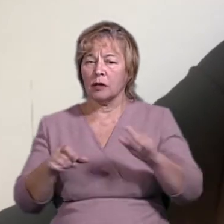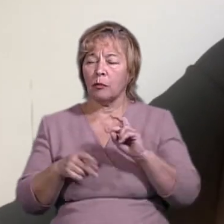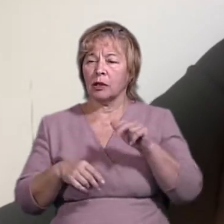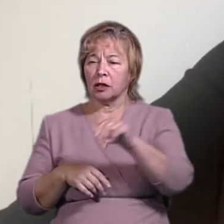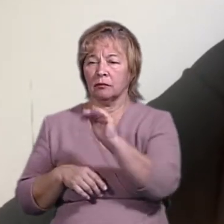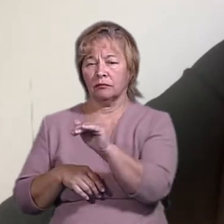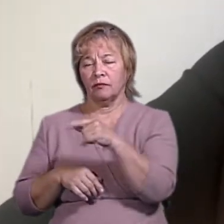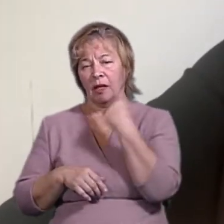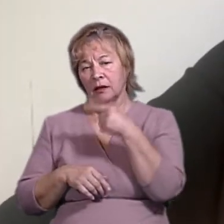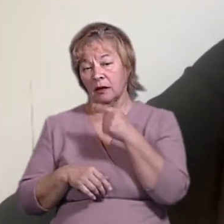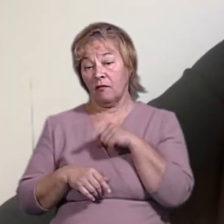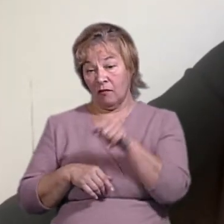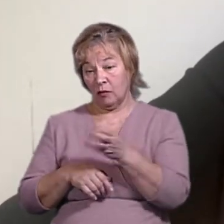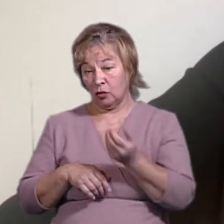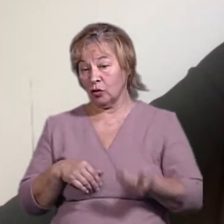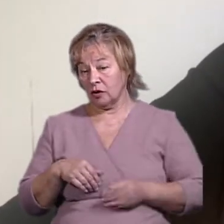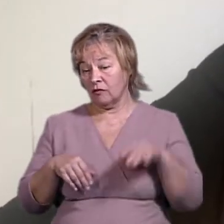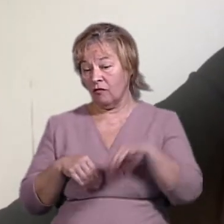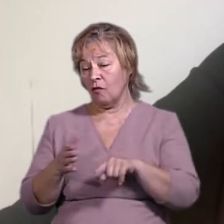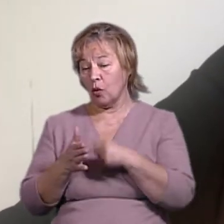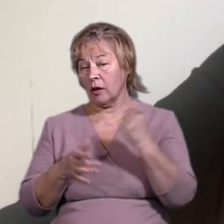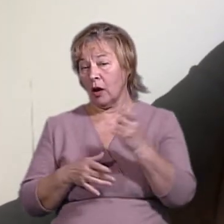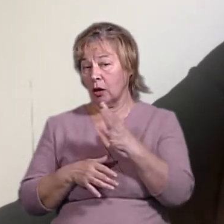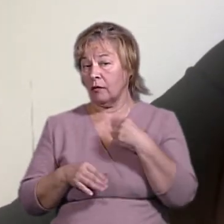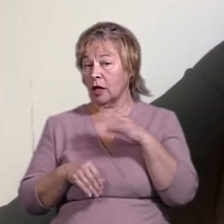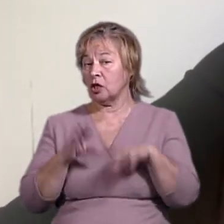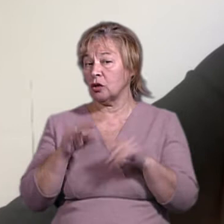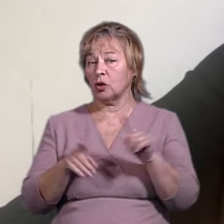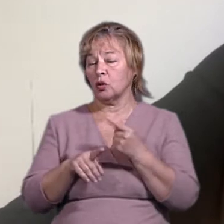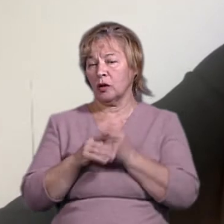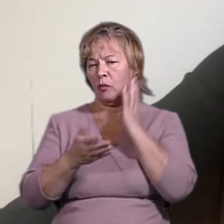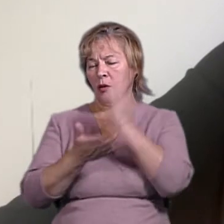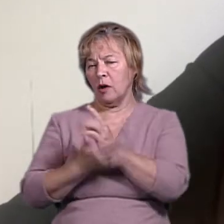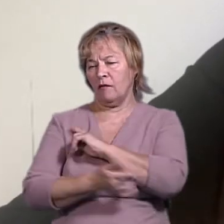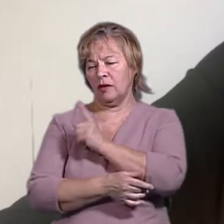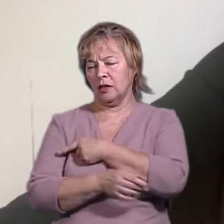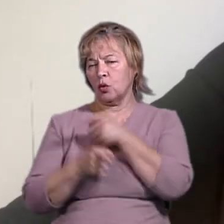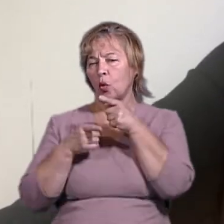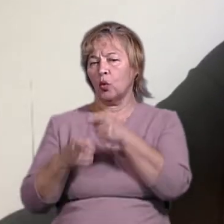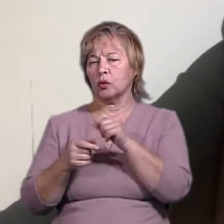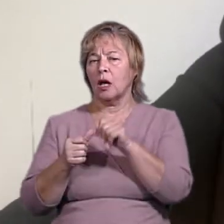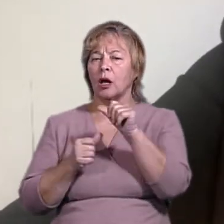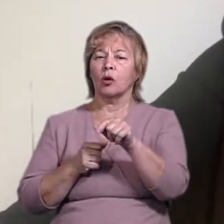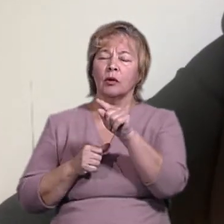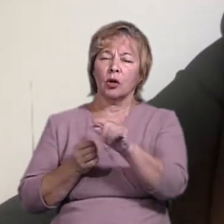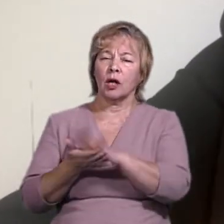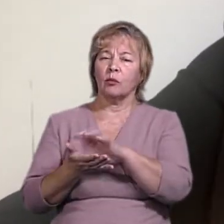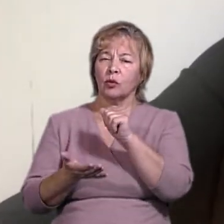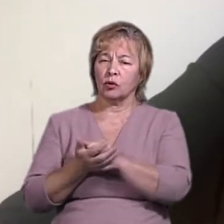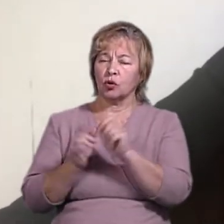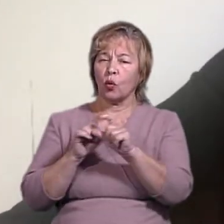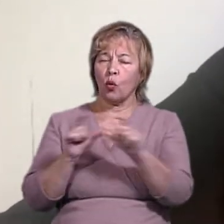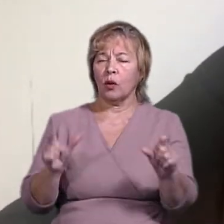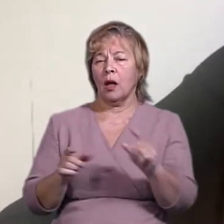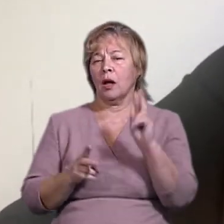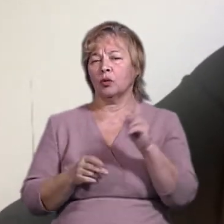сказали, що їм ще жити в місті Харкові. І я вважаю, що це пряма фізична погроза, крім тої репутаційної шкоди, яку